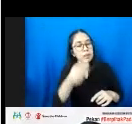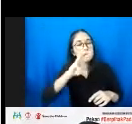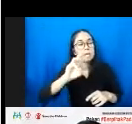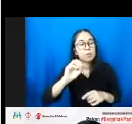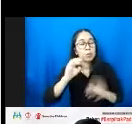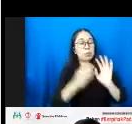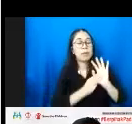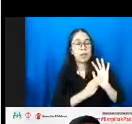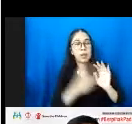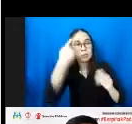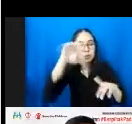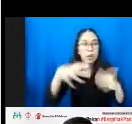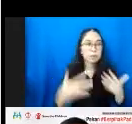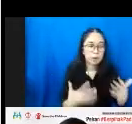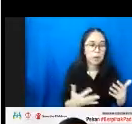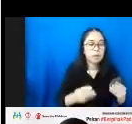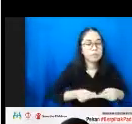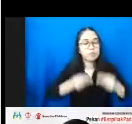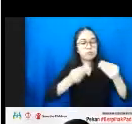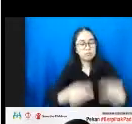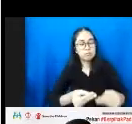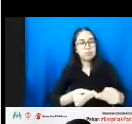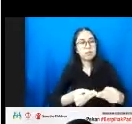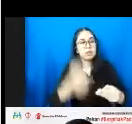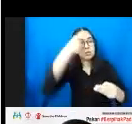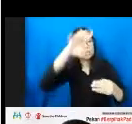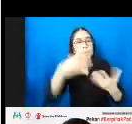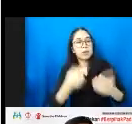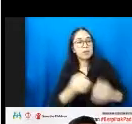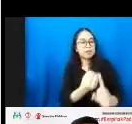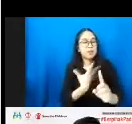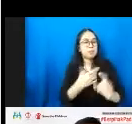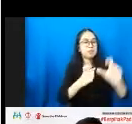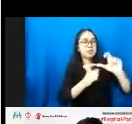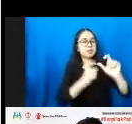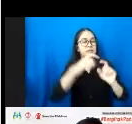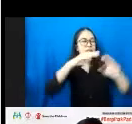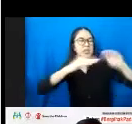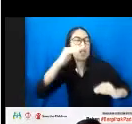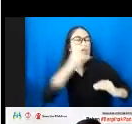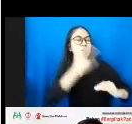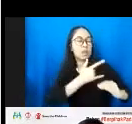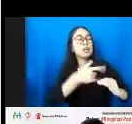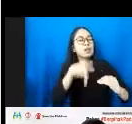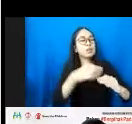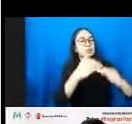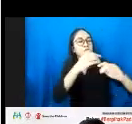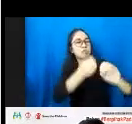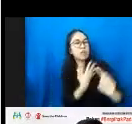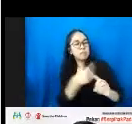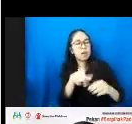memberikan pengobatan kepada dampak dari stunting untuk penyakit degeneratif. Nah karena itu pemerintah punya